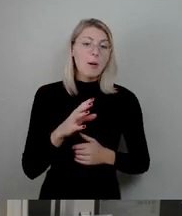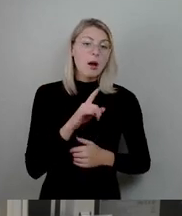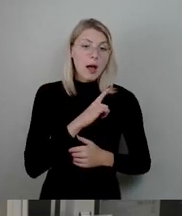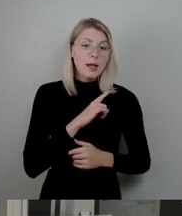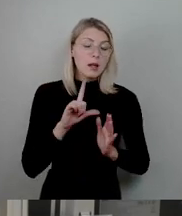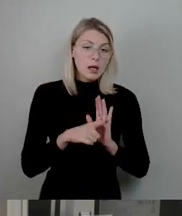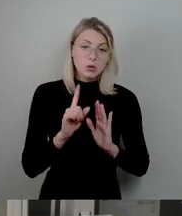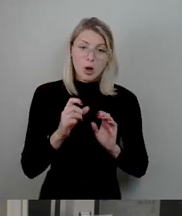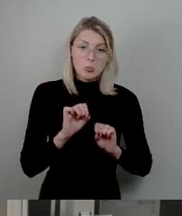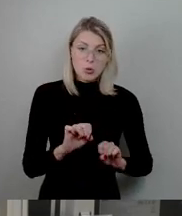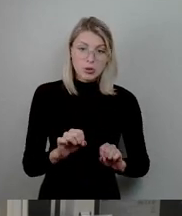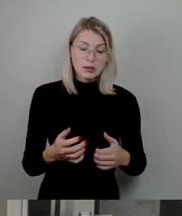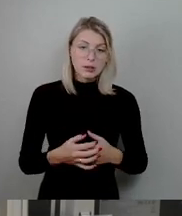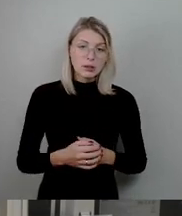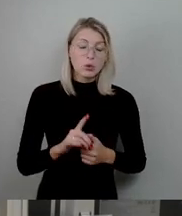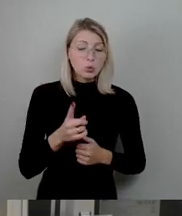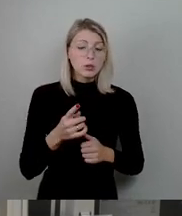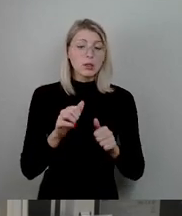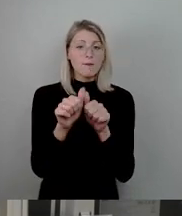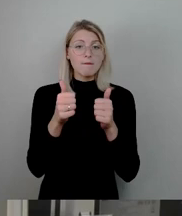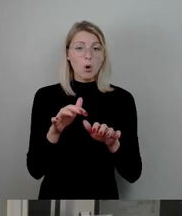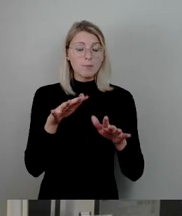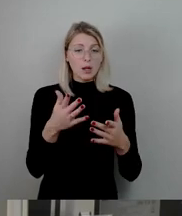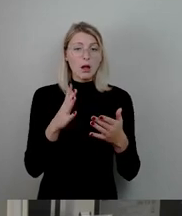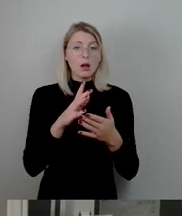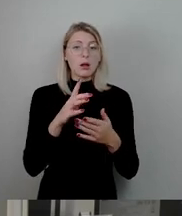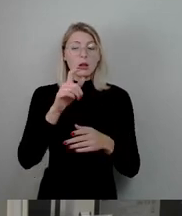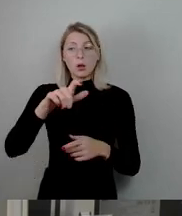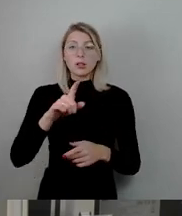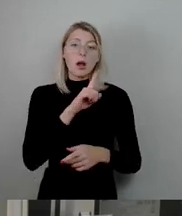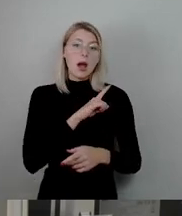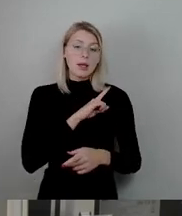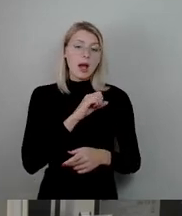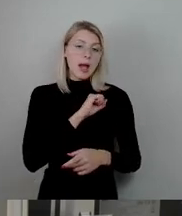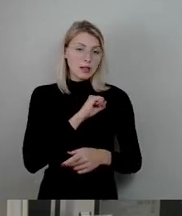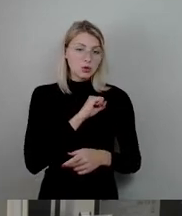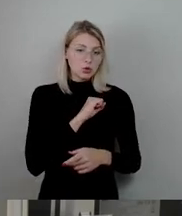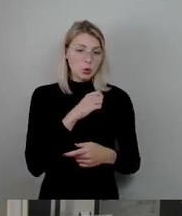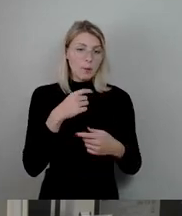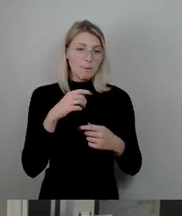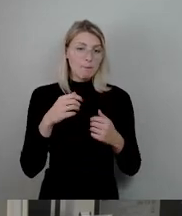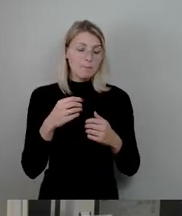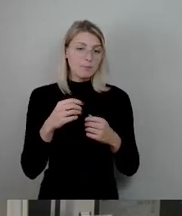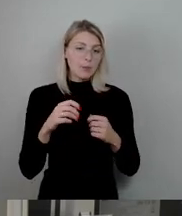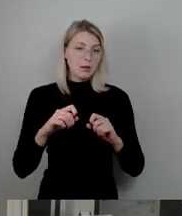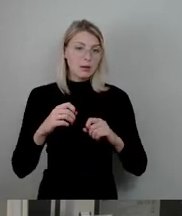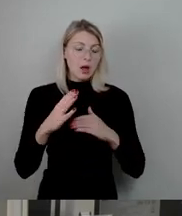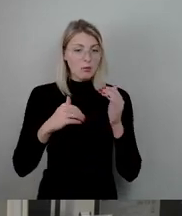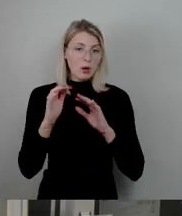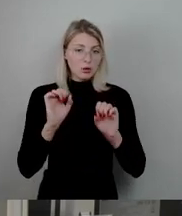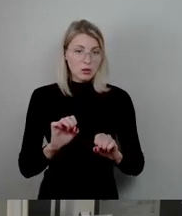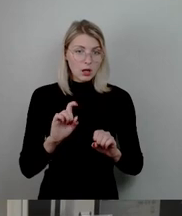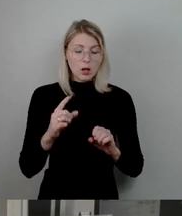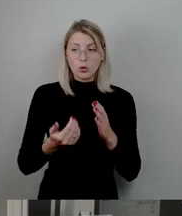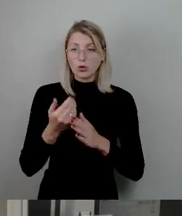ist eben eine Form, wo die Leute auch Eigentum bilden. Es sind ja nicht nur die Einfamilienhäuser oder die Doppelhäuser. Das ist auch eine neue Form, die, glaube ich, von immer mehr